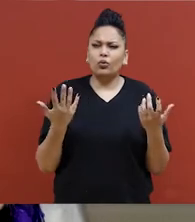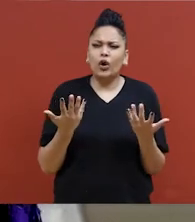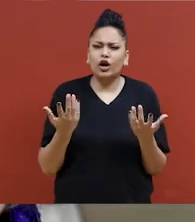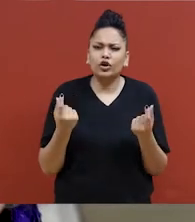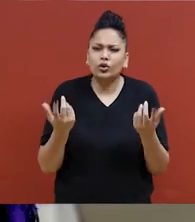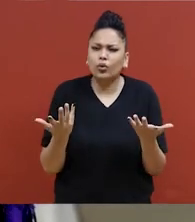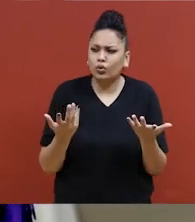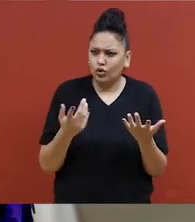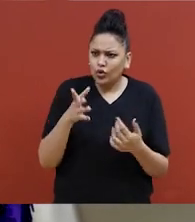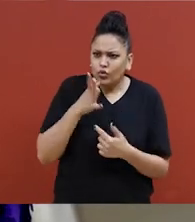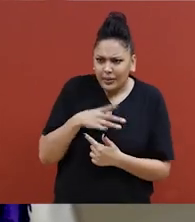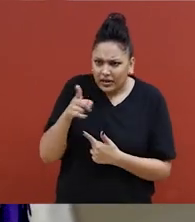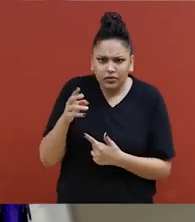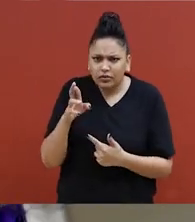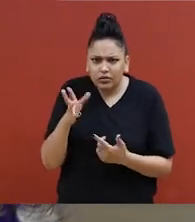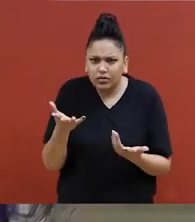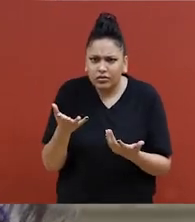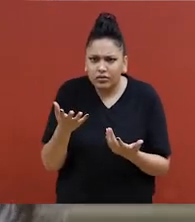Robin,